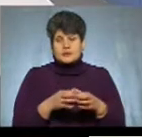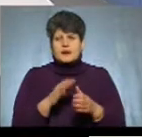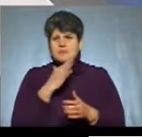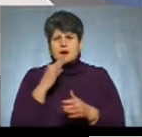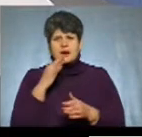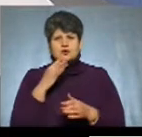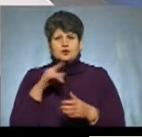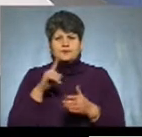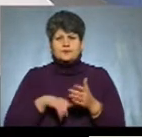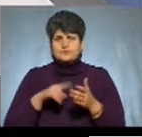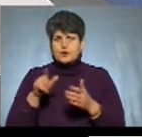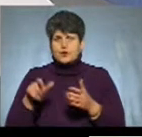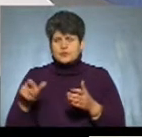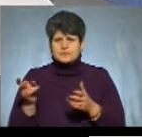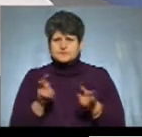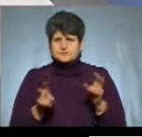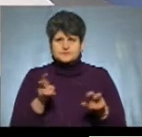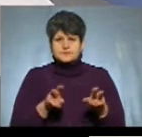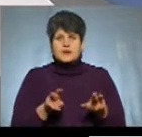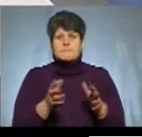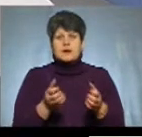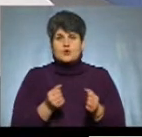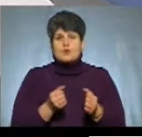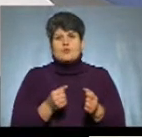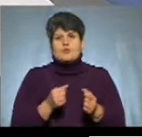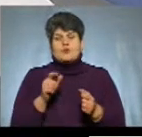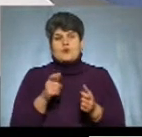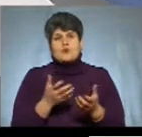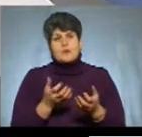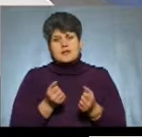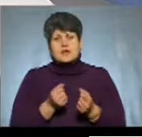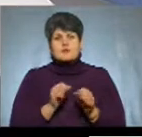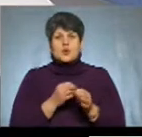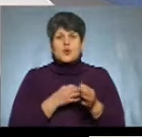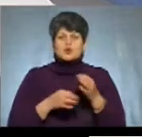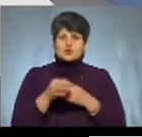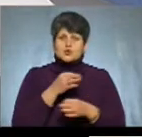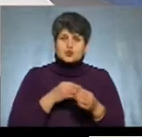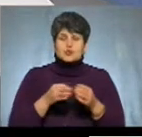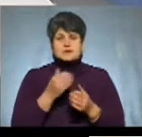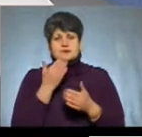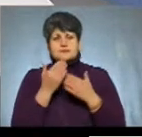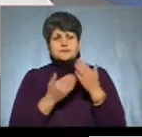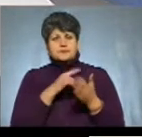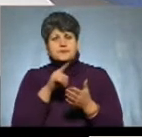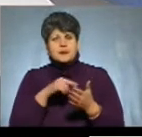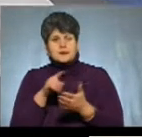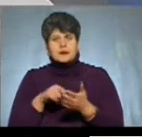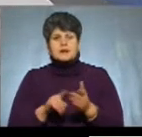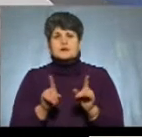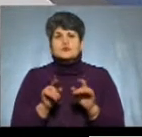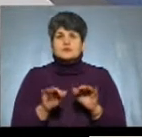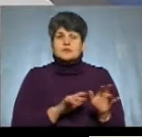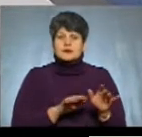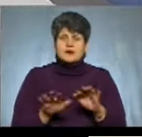приходять на прийом громадян, консультуються, запитують, задають питання щодо діяльності, чи